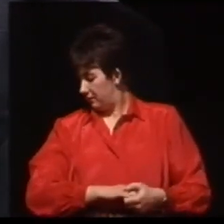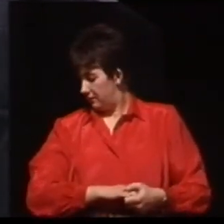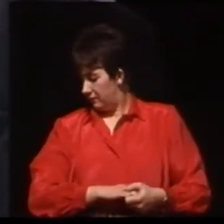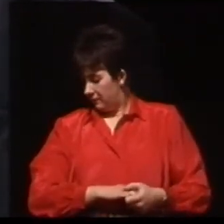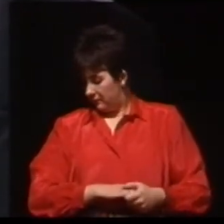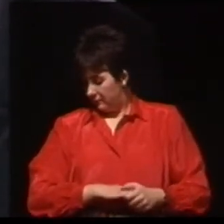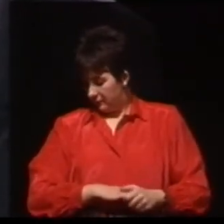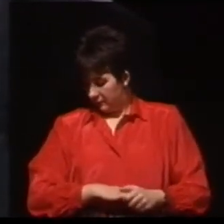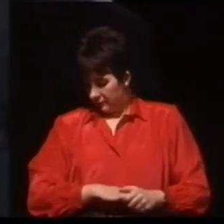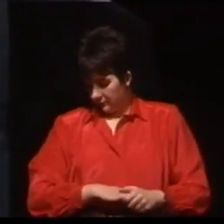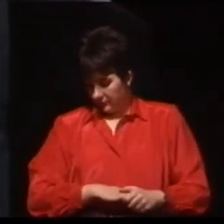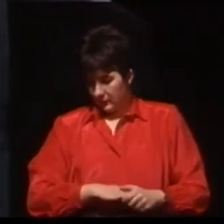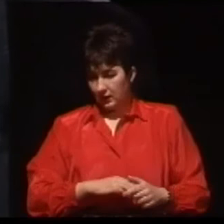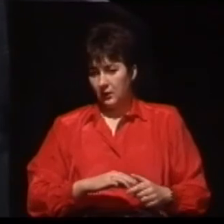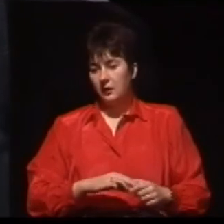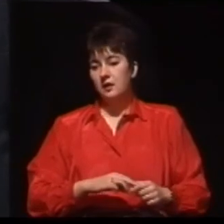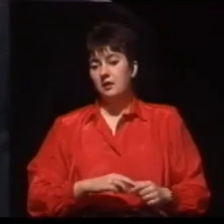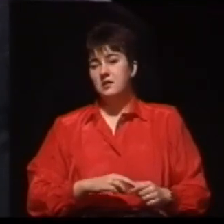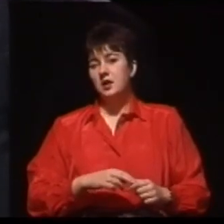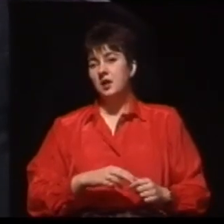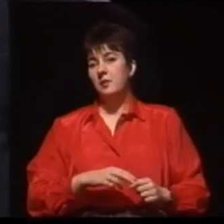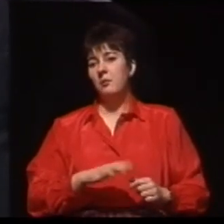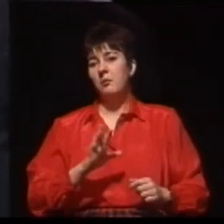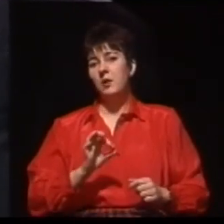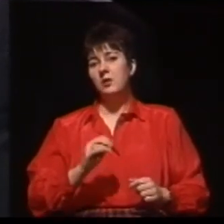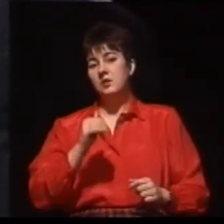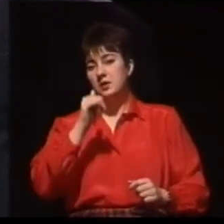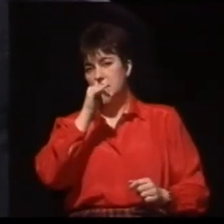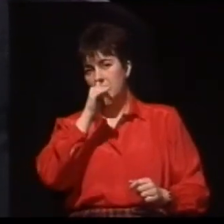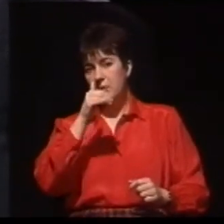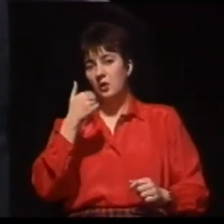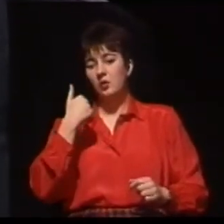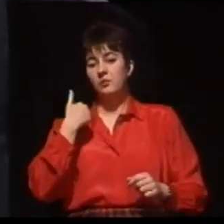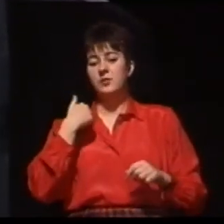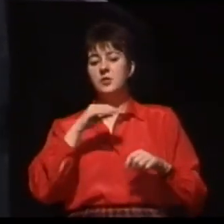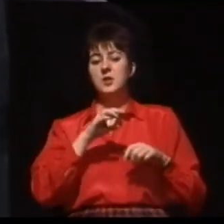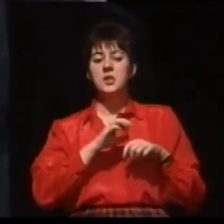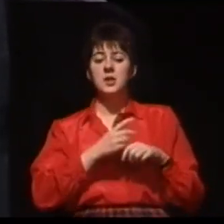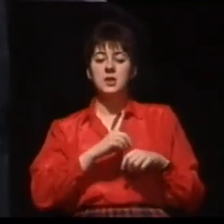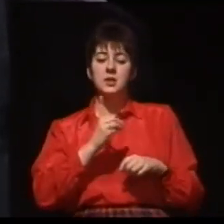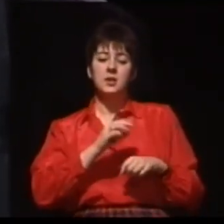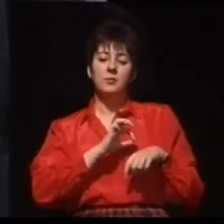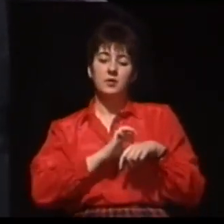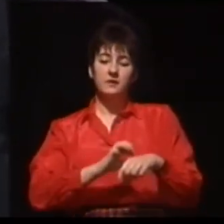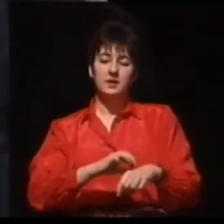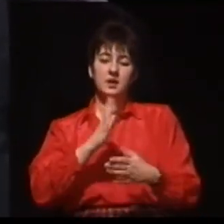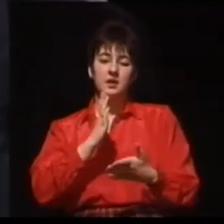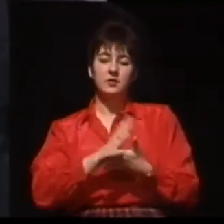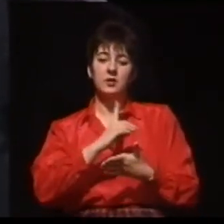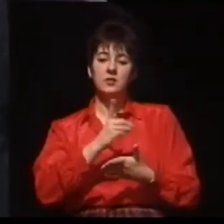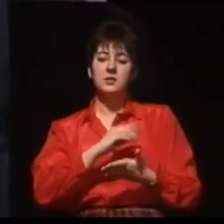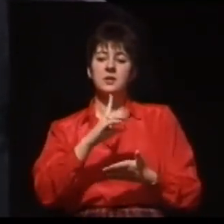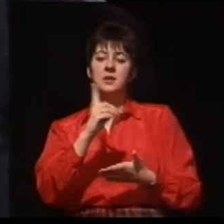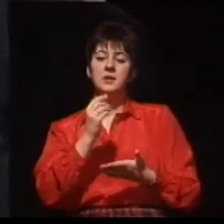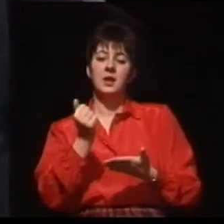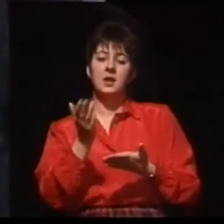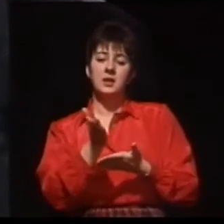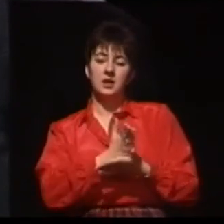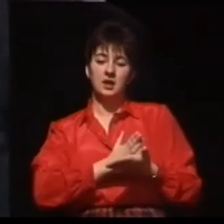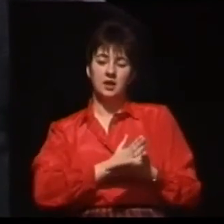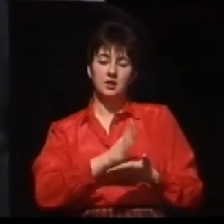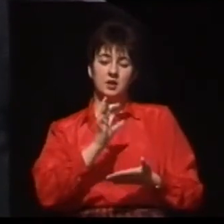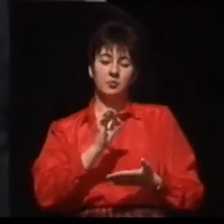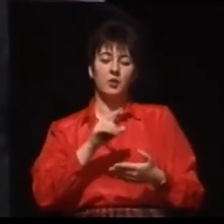perspektywie czasu nie może być sprowadzana z zagranicy. Jest to bardzo wysoka technologia i łatwo się do niej